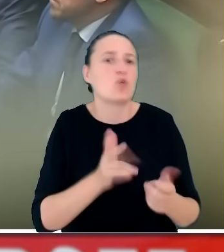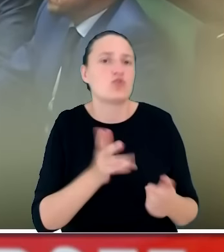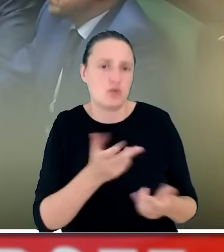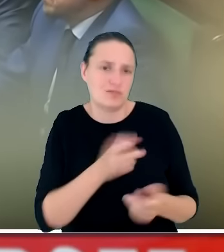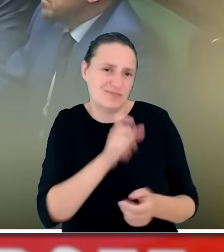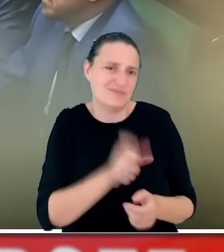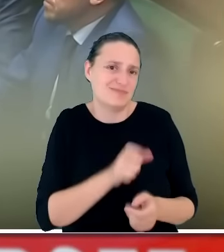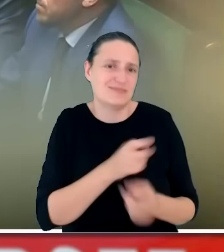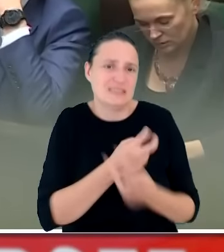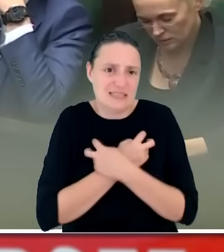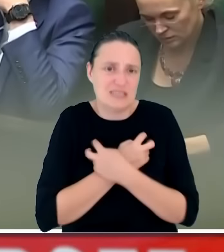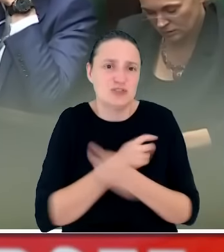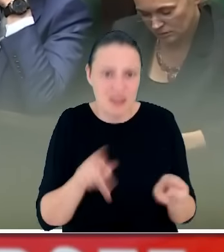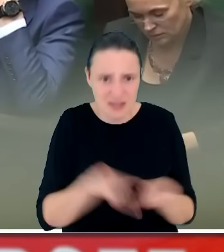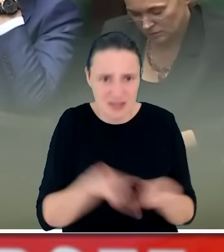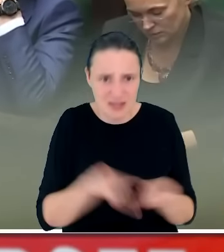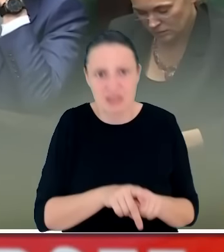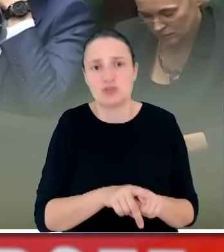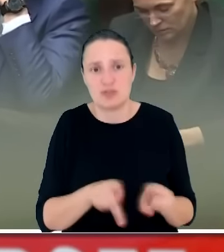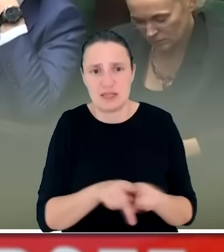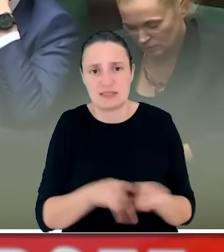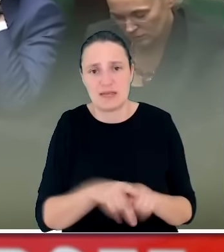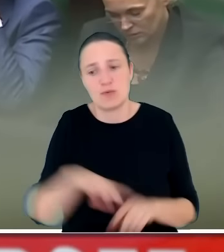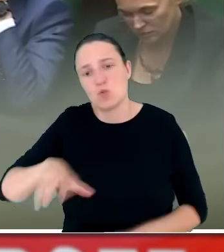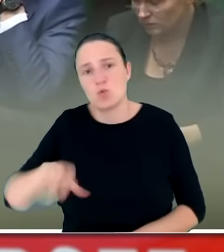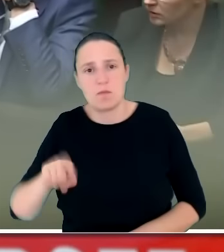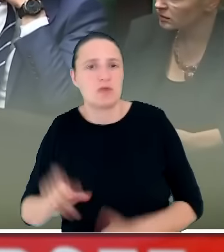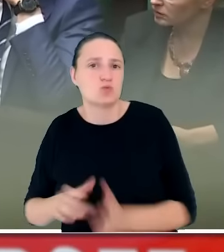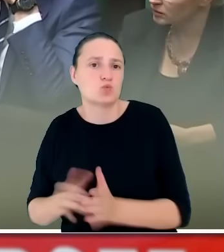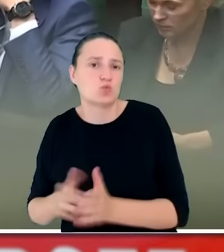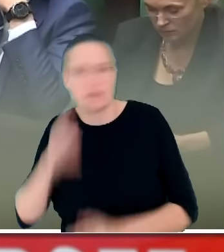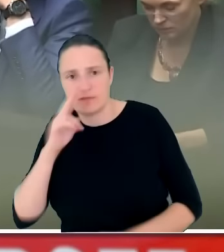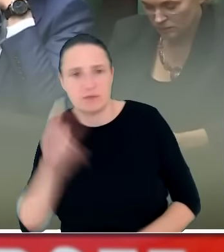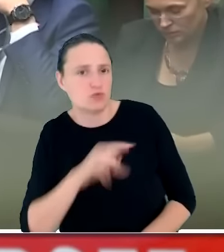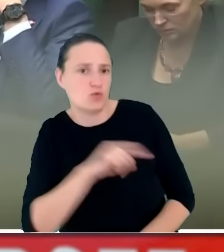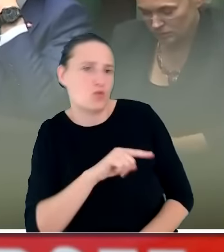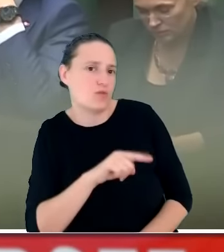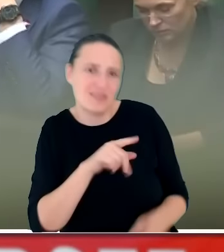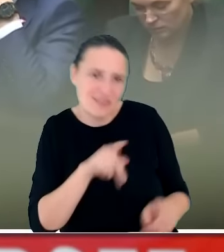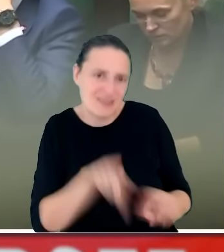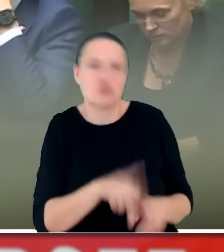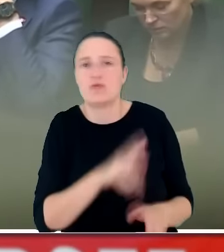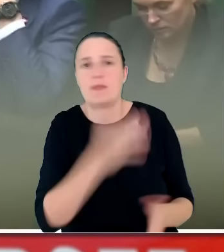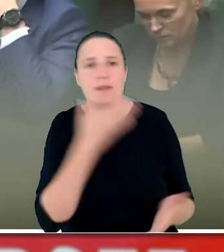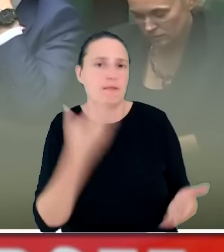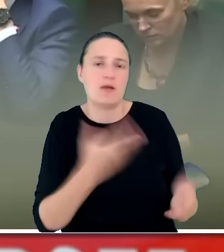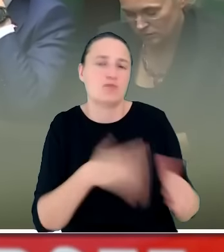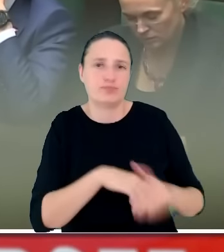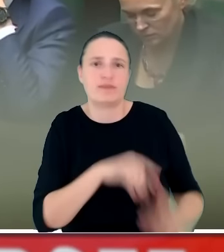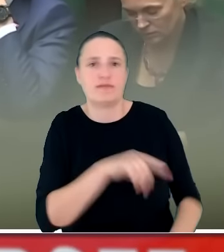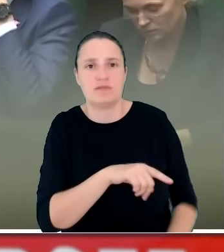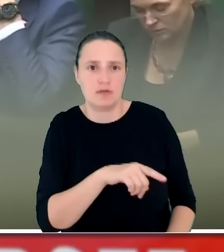jest w oczach tej grupy osób, czyli Tuska i jego ekipy, sędzią ich zdaniem nieuprawnionym. Pan